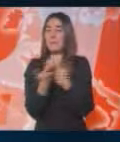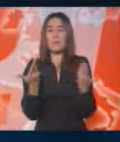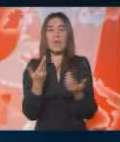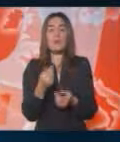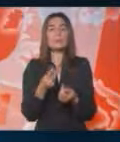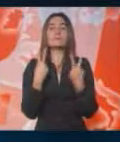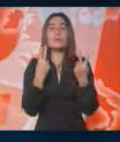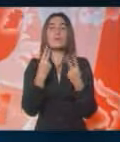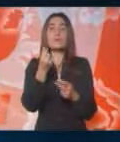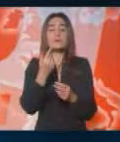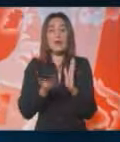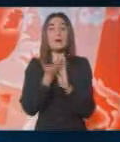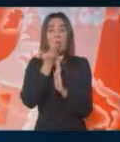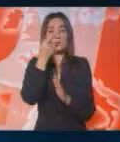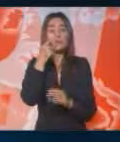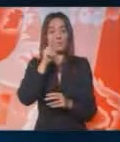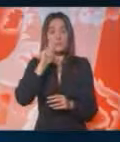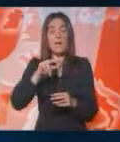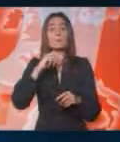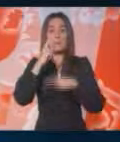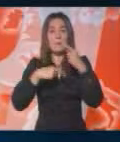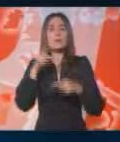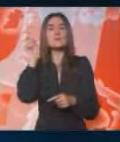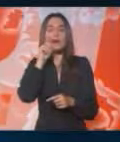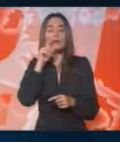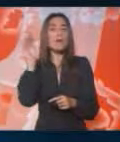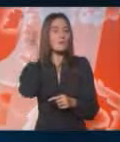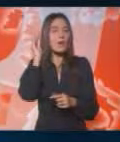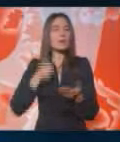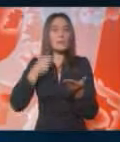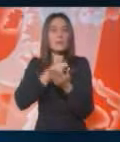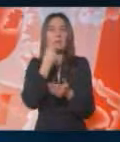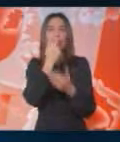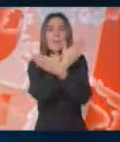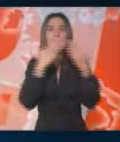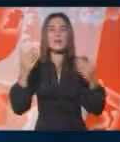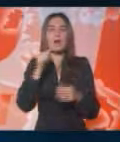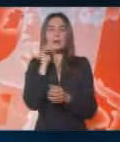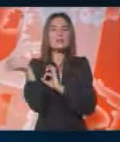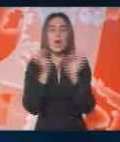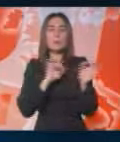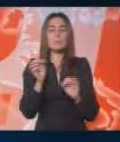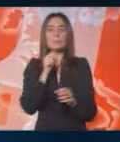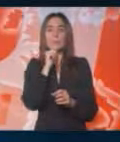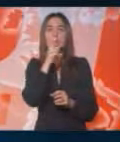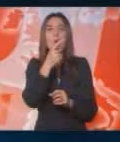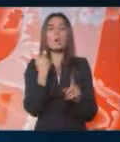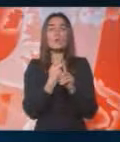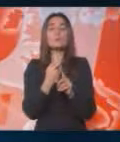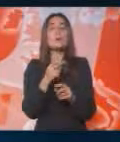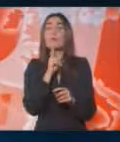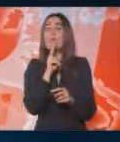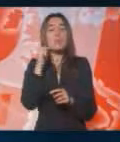Kurs Rast, tu ima promjene stakodnevno. Vlada je uložila dve milijarde za odbranu kursa. Na koji način će da se